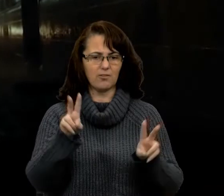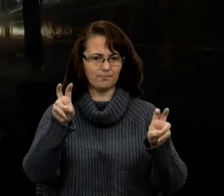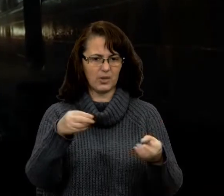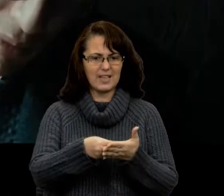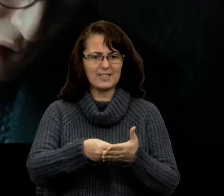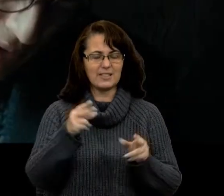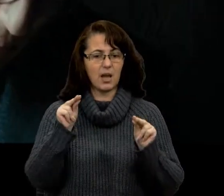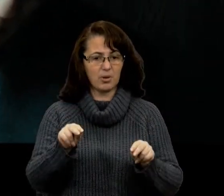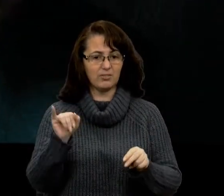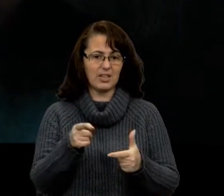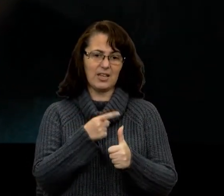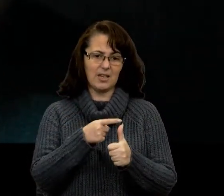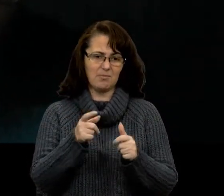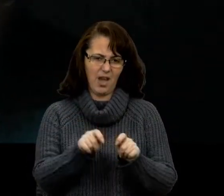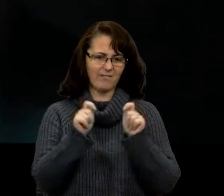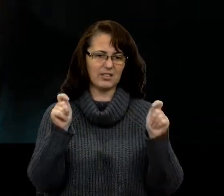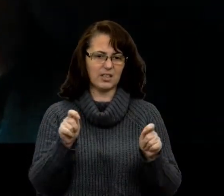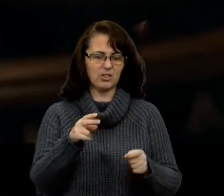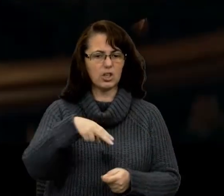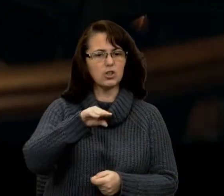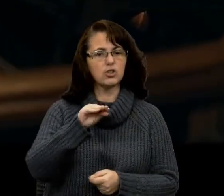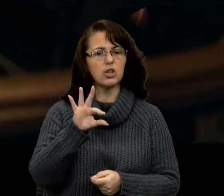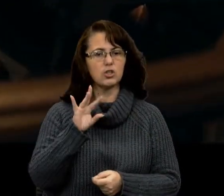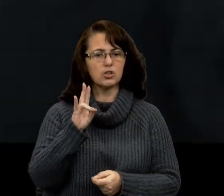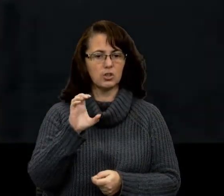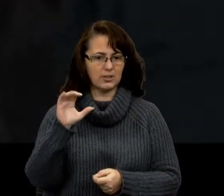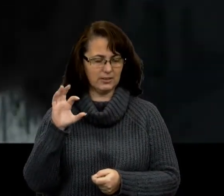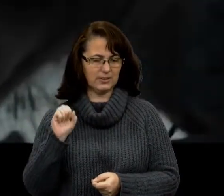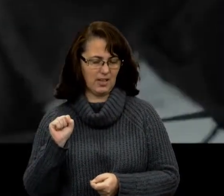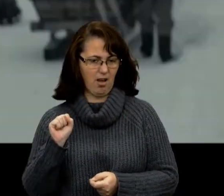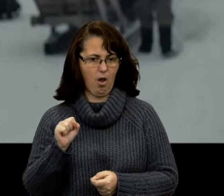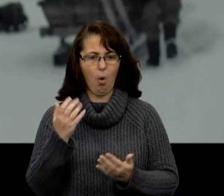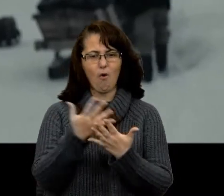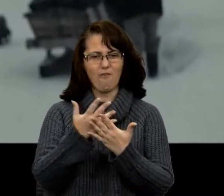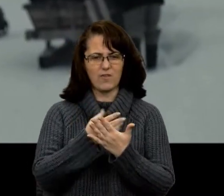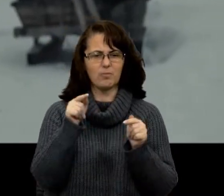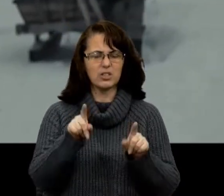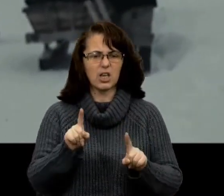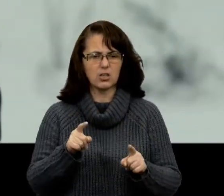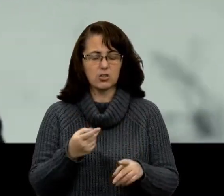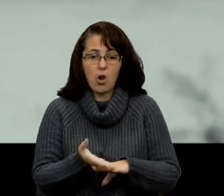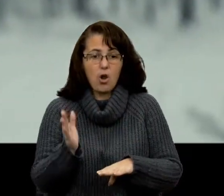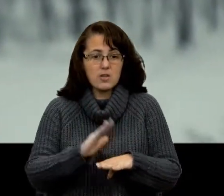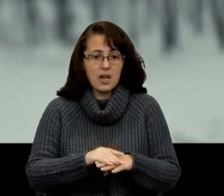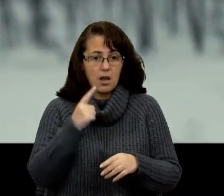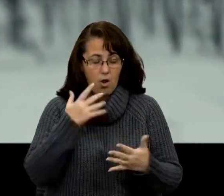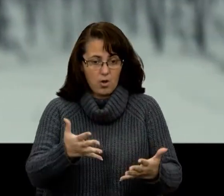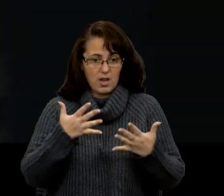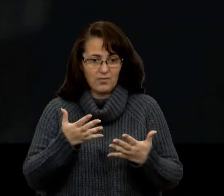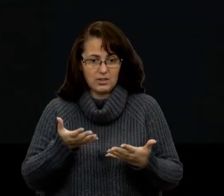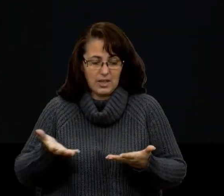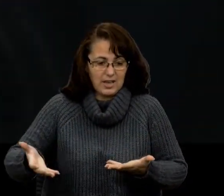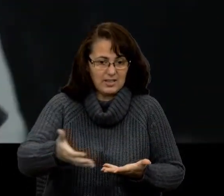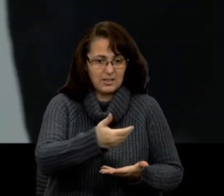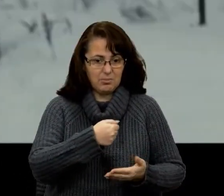та ім'я її відкривача Гаррета Джонса в одноіменному фільмі. Те, що важко навіть уявити, як возами збирають мертві